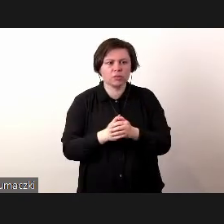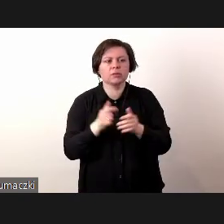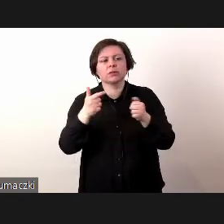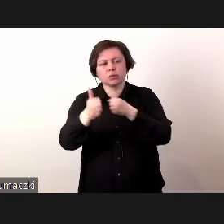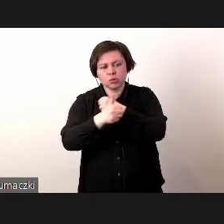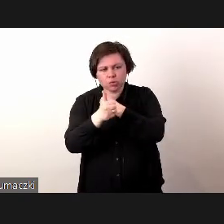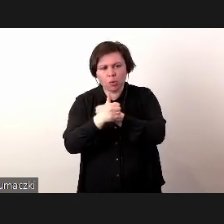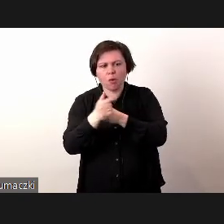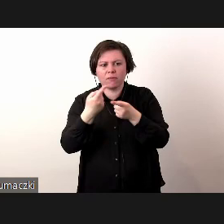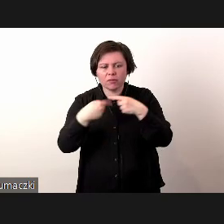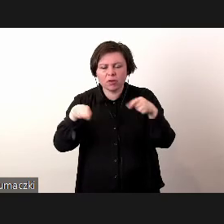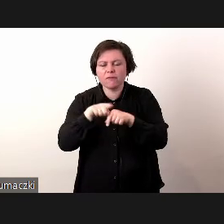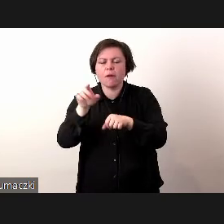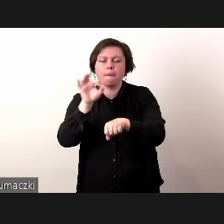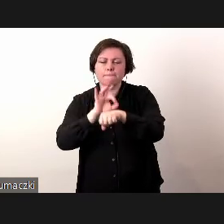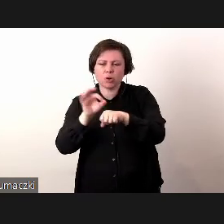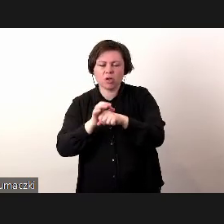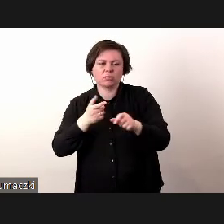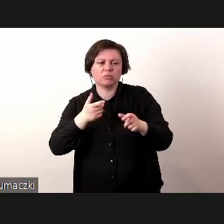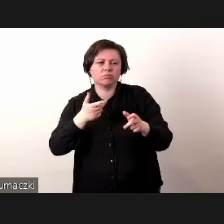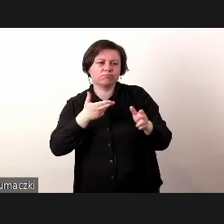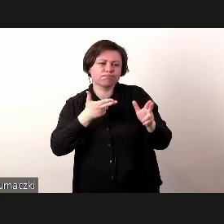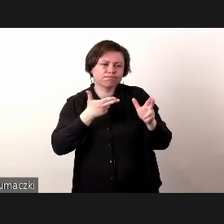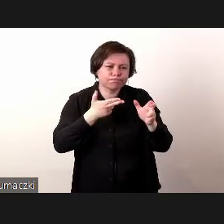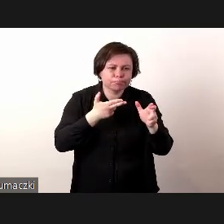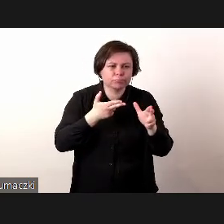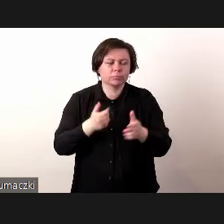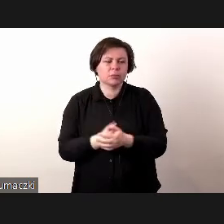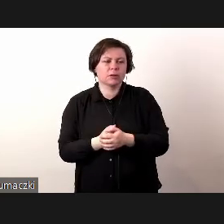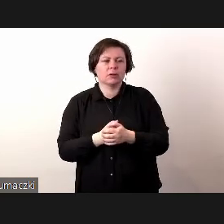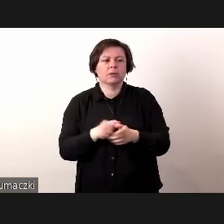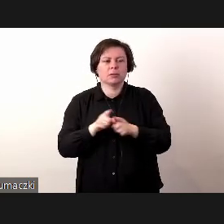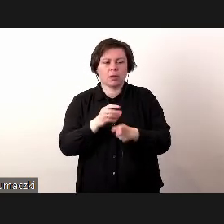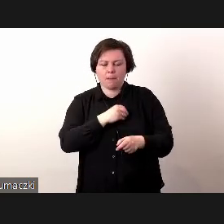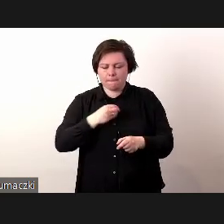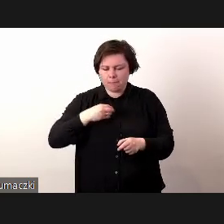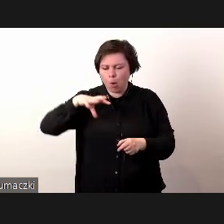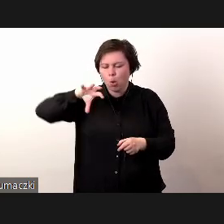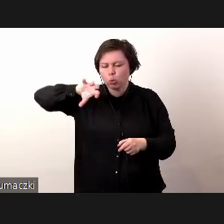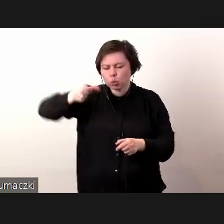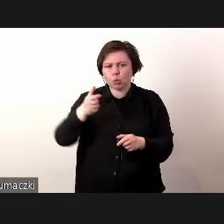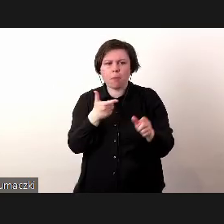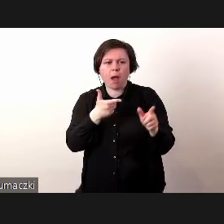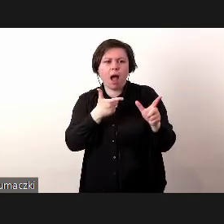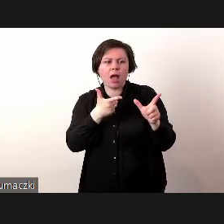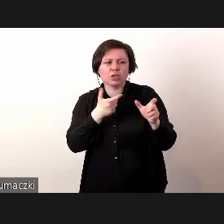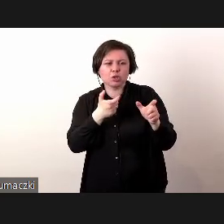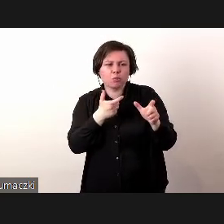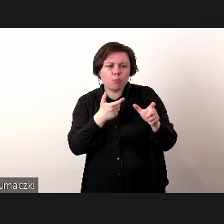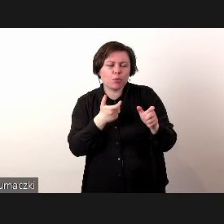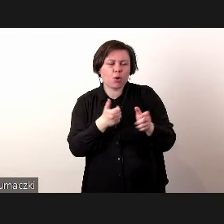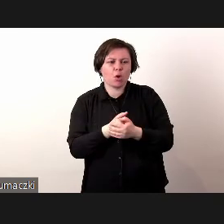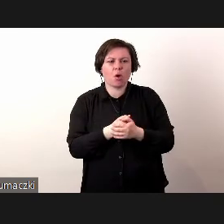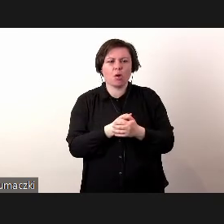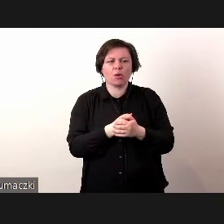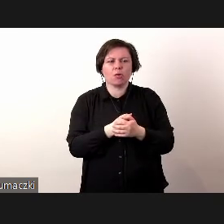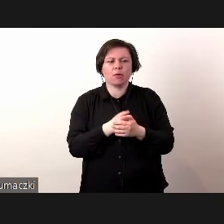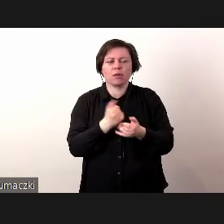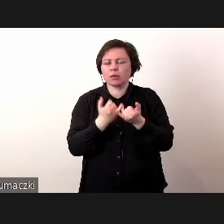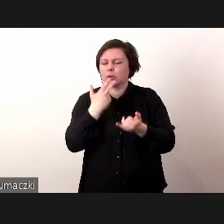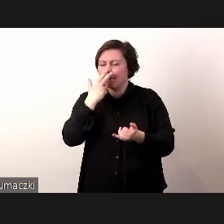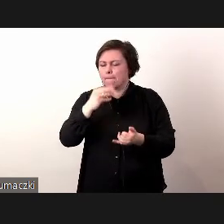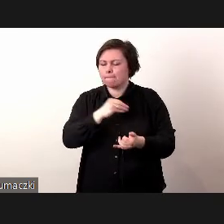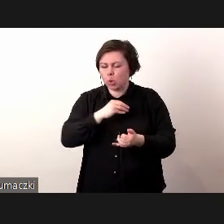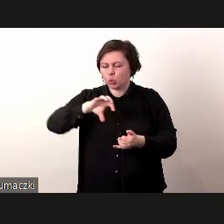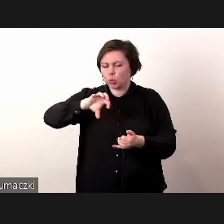racji realizowanych projektów zbrojeniowych. Mamy Polską Grupę Zbrojeniową, ale bardziej jak patrzymy sobie na Polską